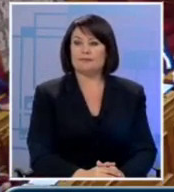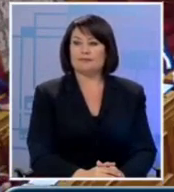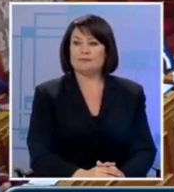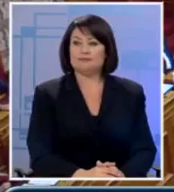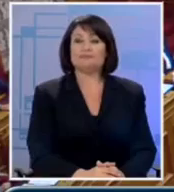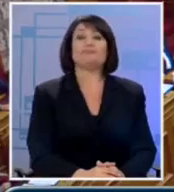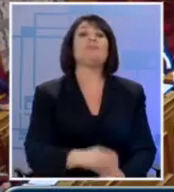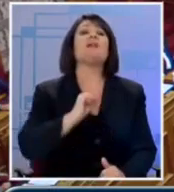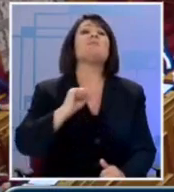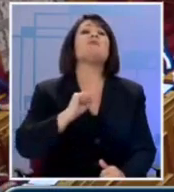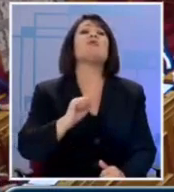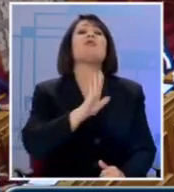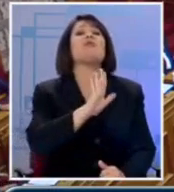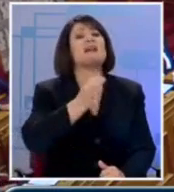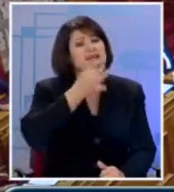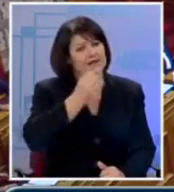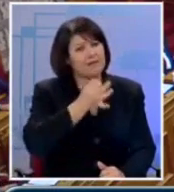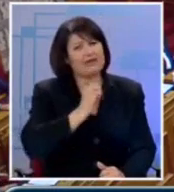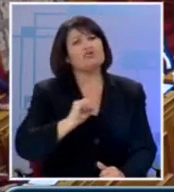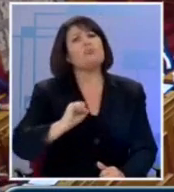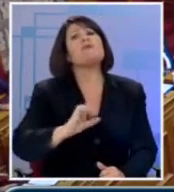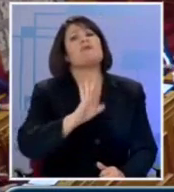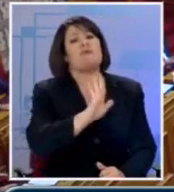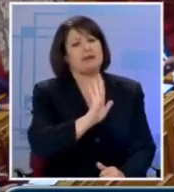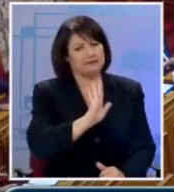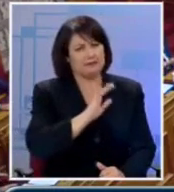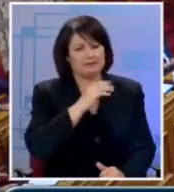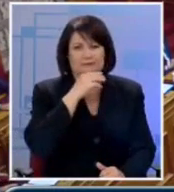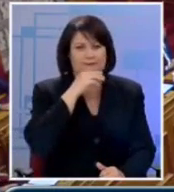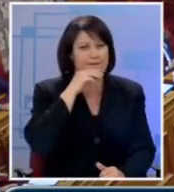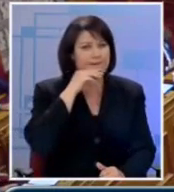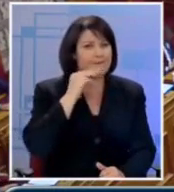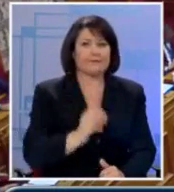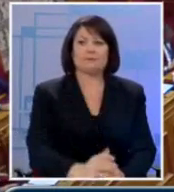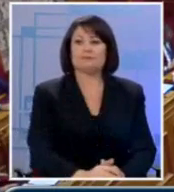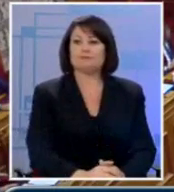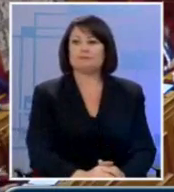Μην φοβάστε το λόγο μου τόσο πολύ. Λοιπόν,